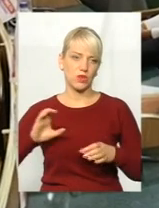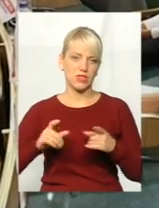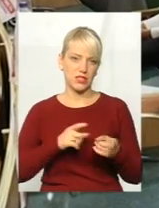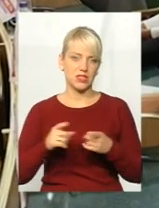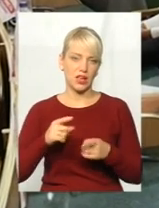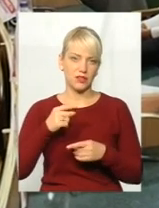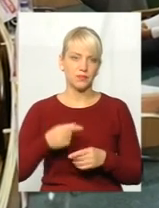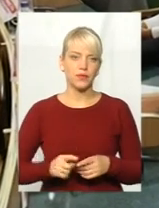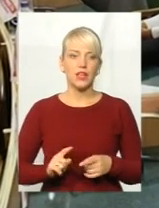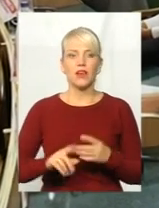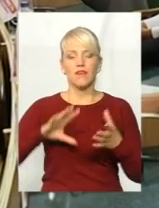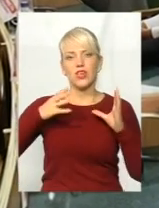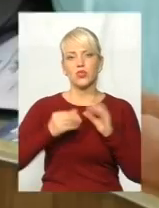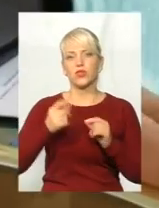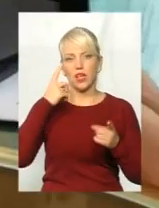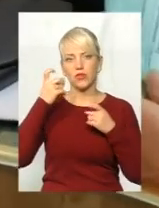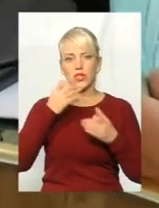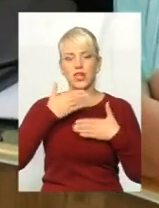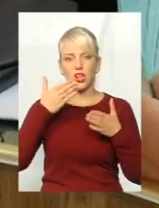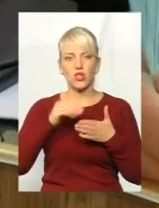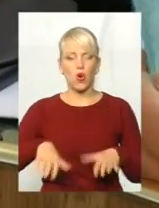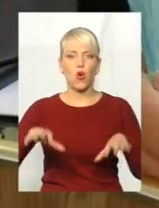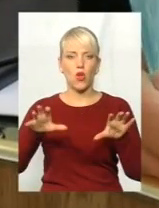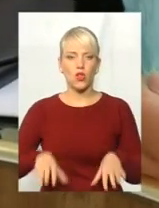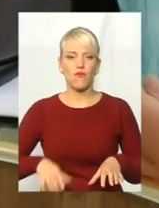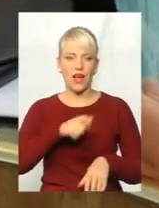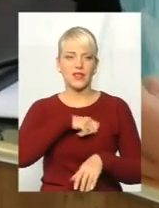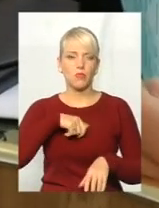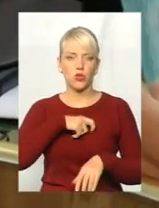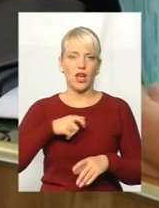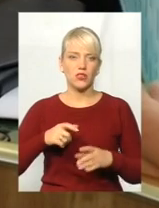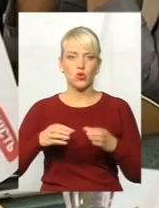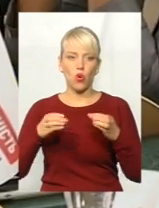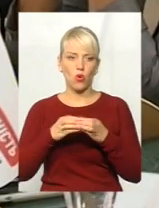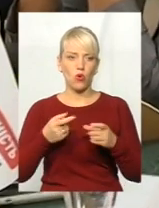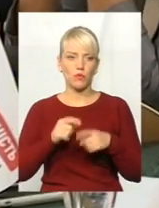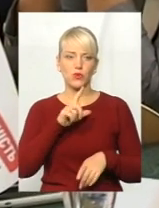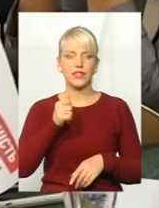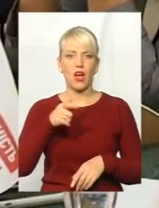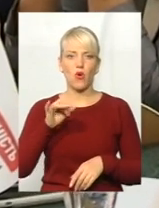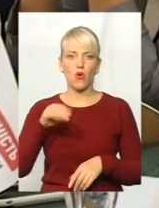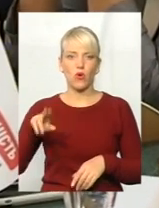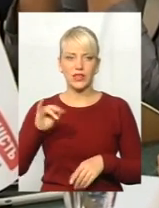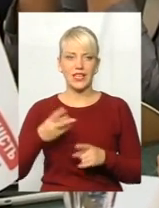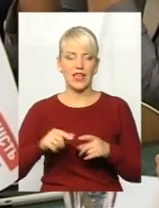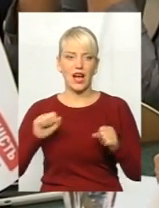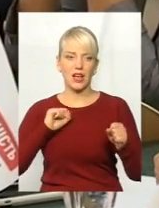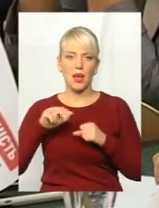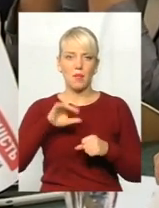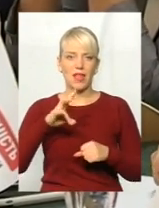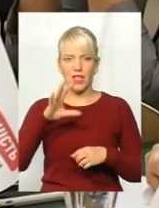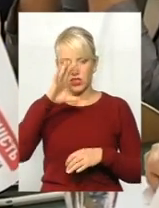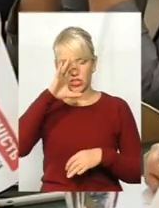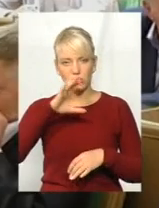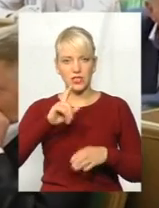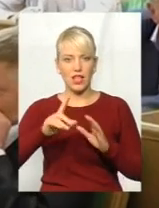результаті інформацію зачитав голова депутатського корпусу Михайло Загородний, а керівнику атомної станції Миколі Панашченку стало зле